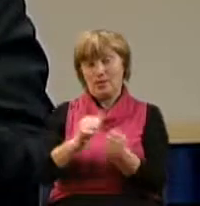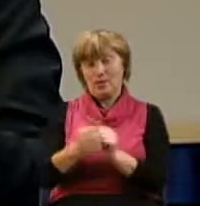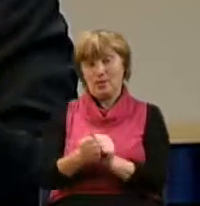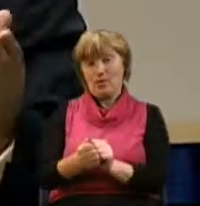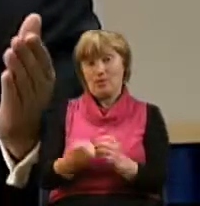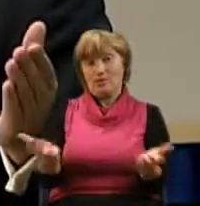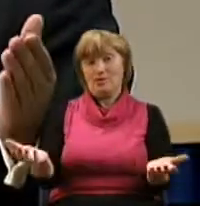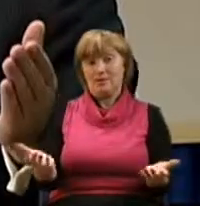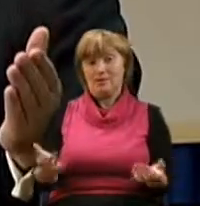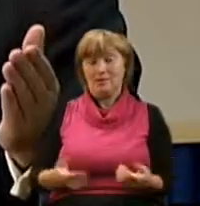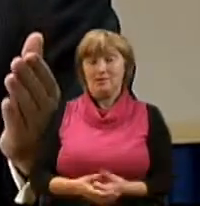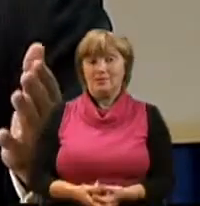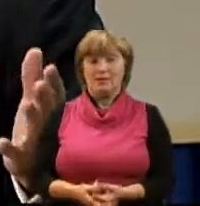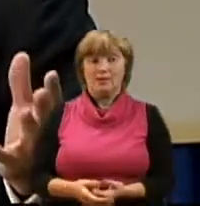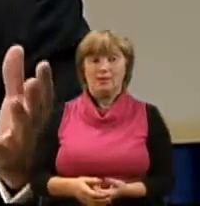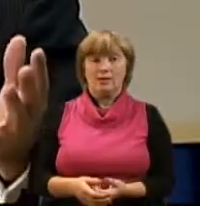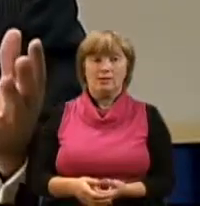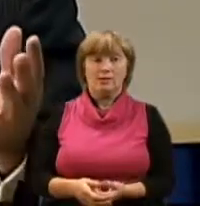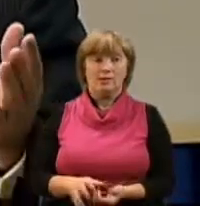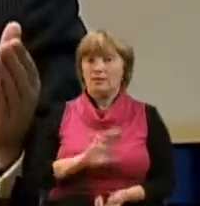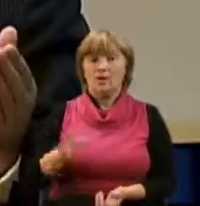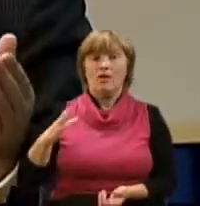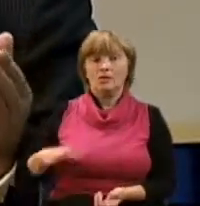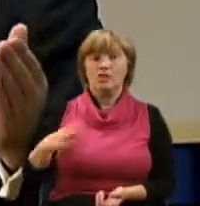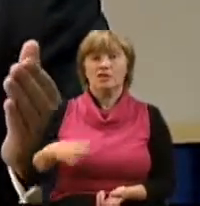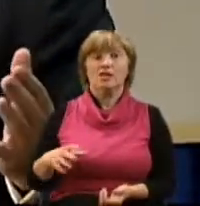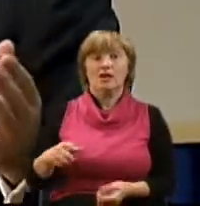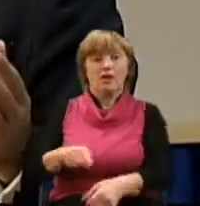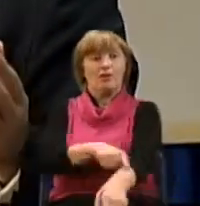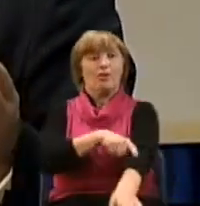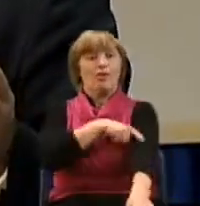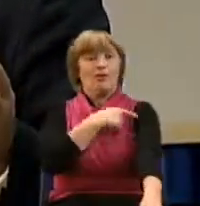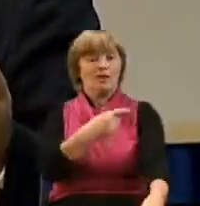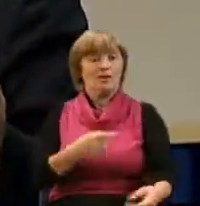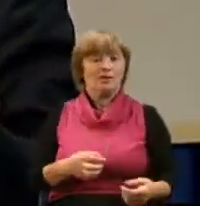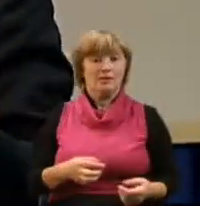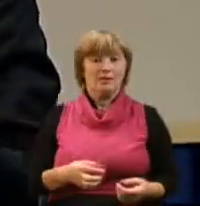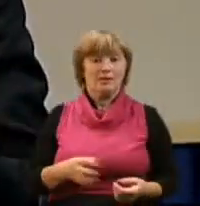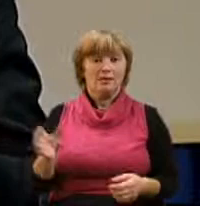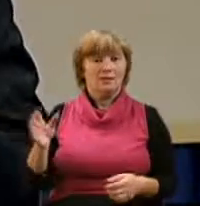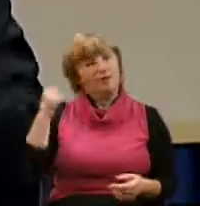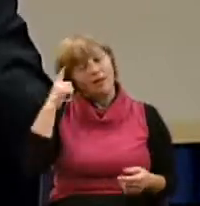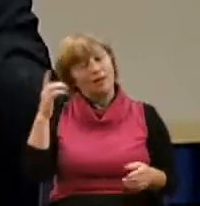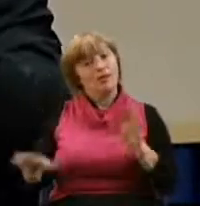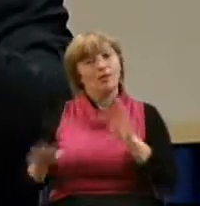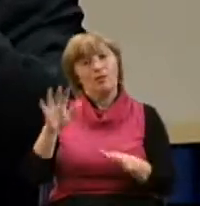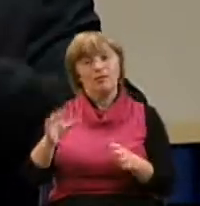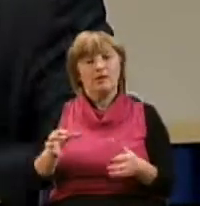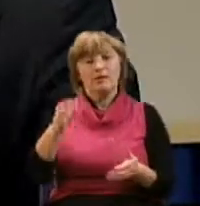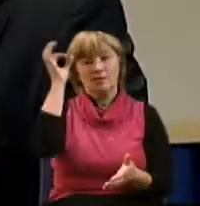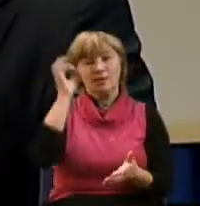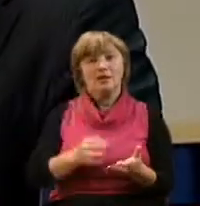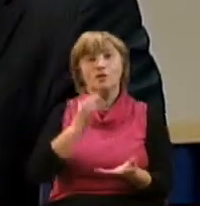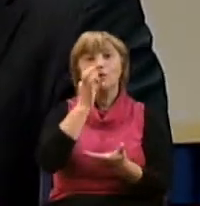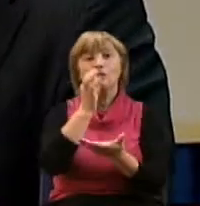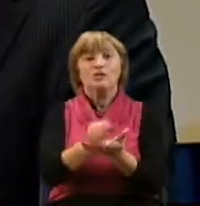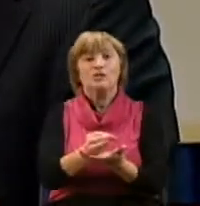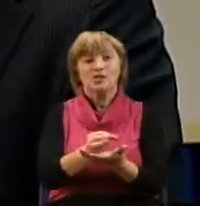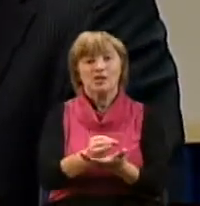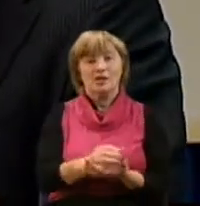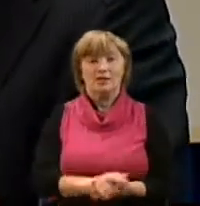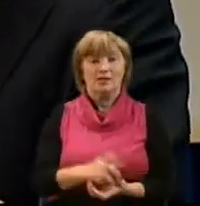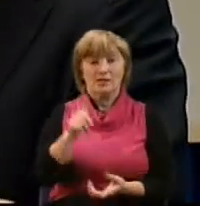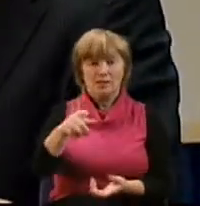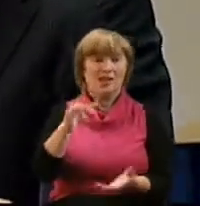вопрос? Конечно же, Петр. Петр первый, не ожидая долго, не раскачиваясь долго, первый начинает говорить,